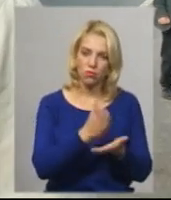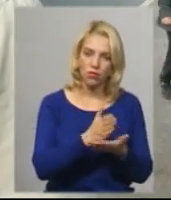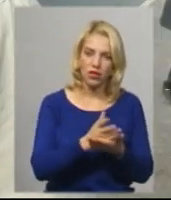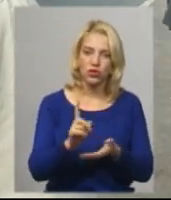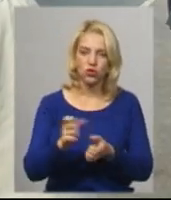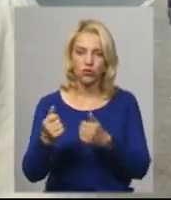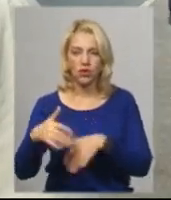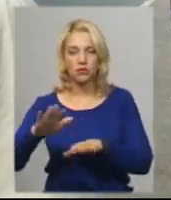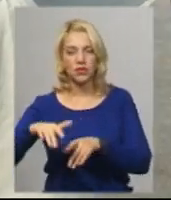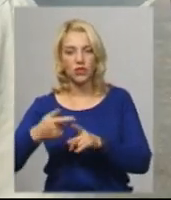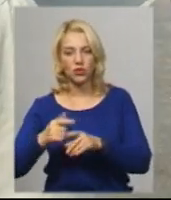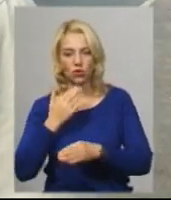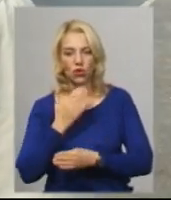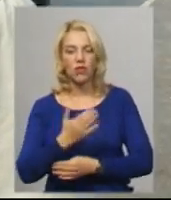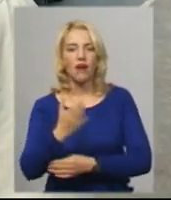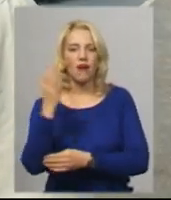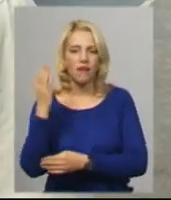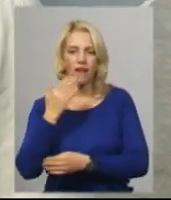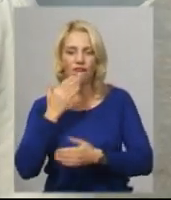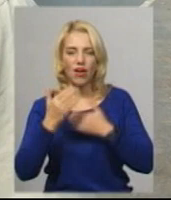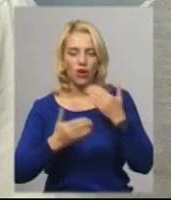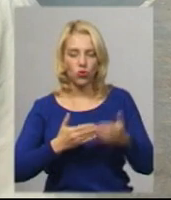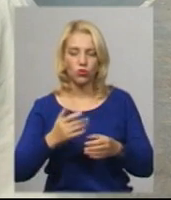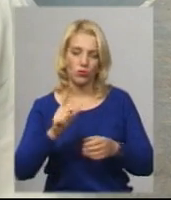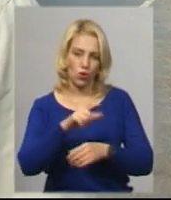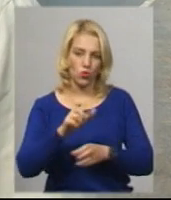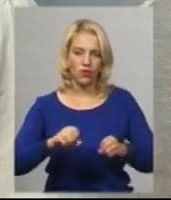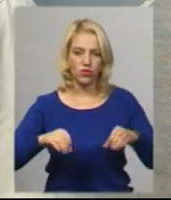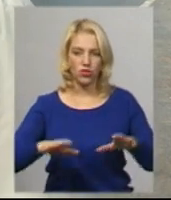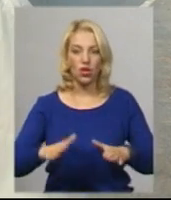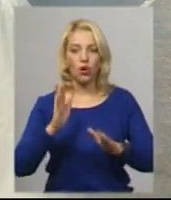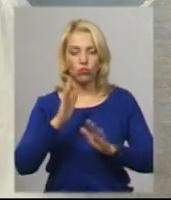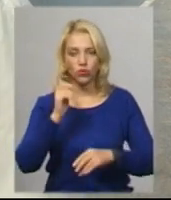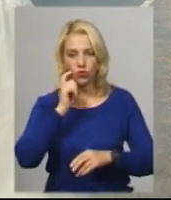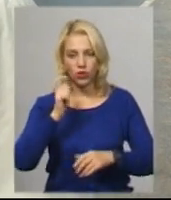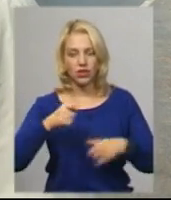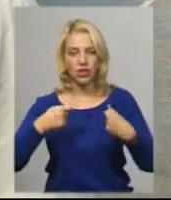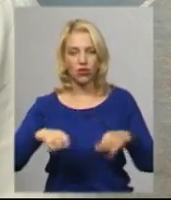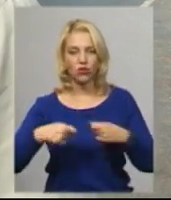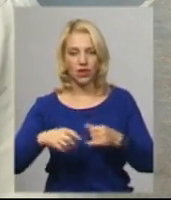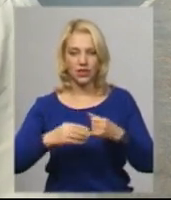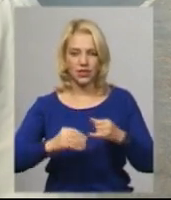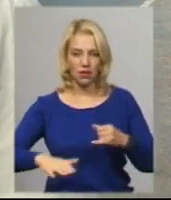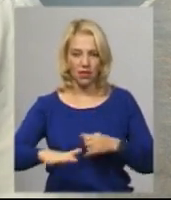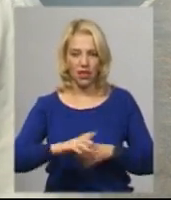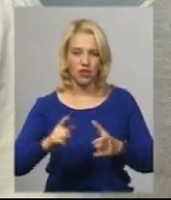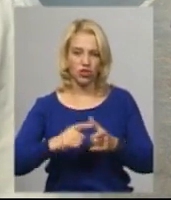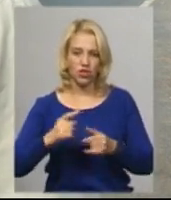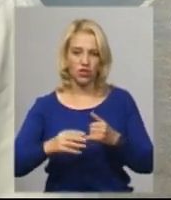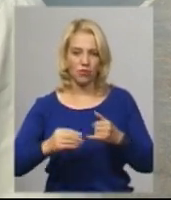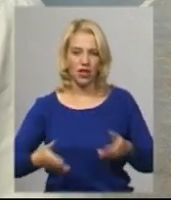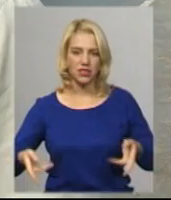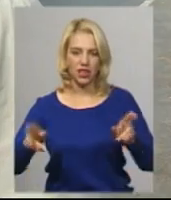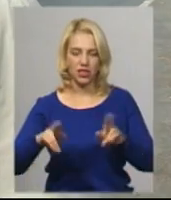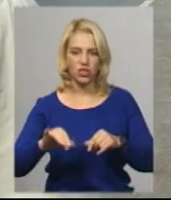питання на референдум, і люди на референдум вирішують, ми, буде Україна, буде торгувати землею, чи земля лишиться у власності українського